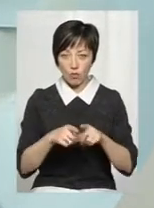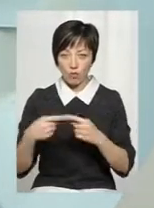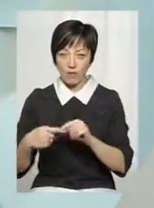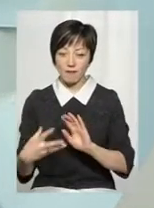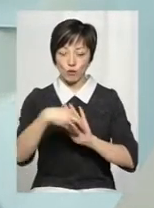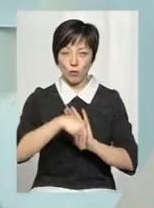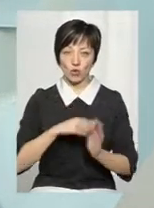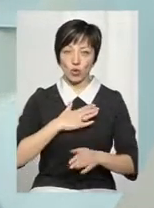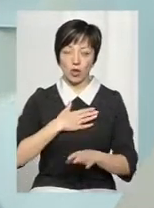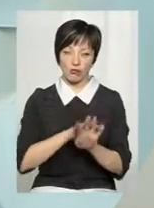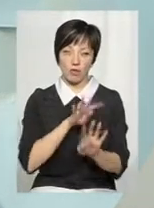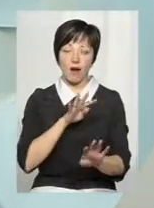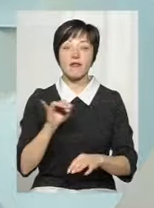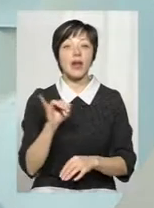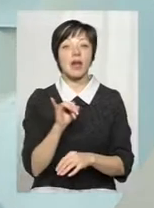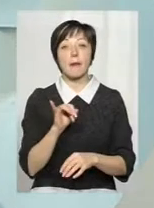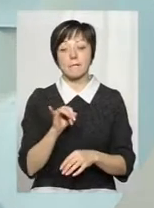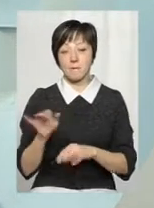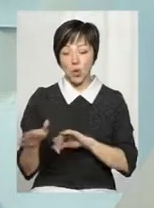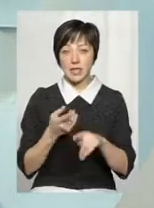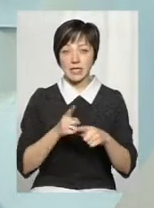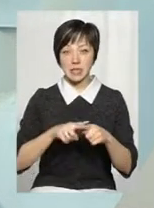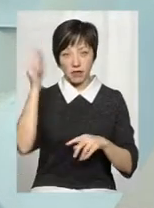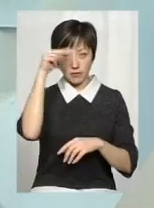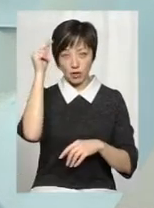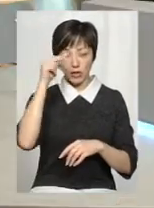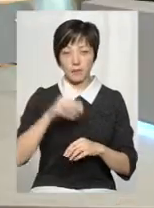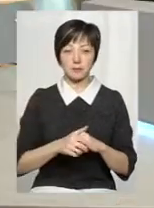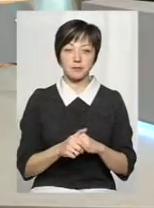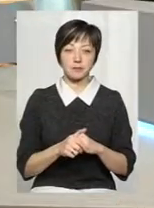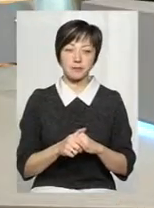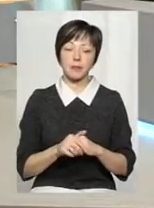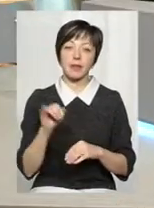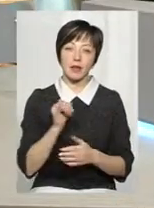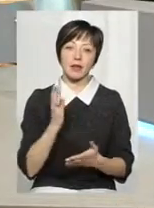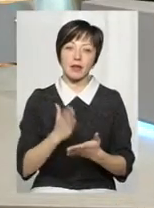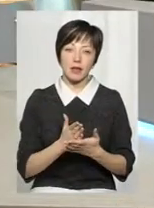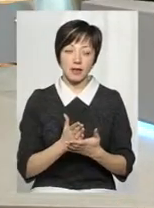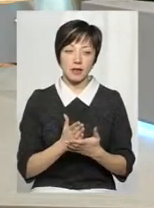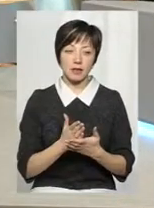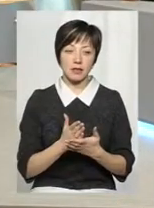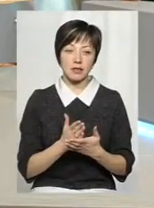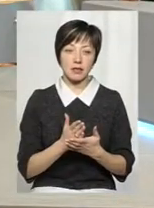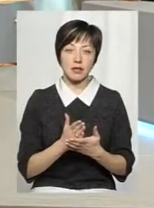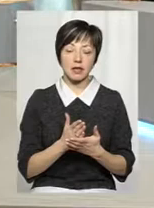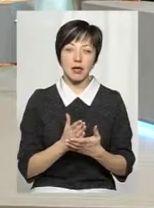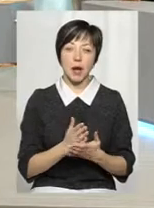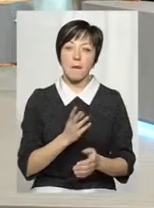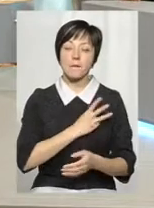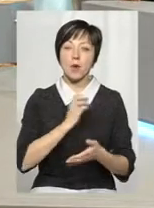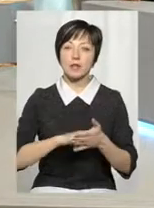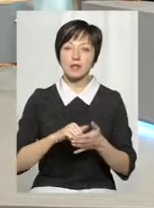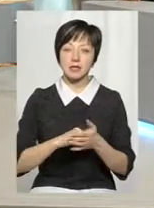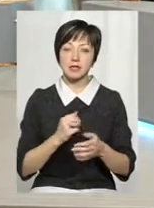вступати до наших лав, тобто пройти цей Q-курс. І є ті мотиваційні чинники, які